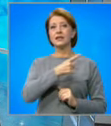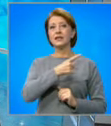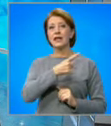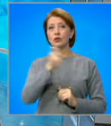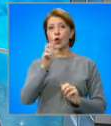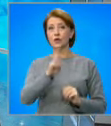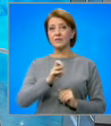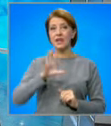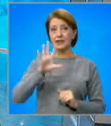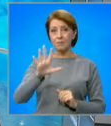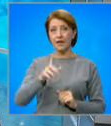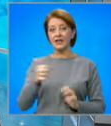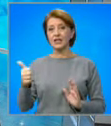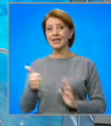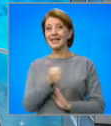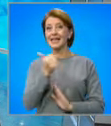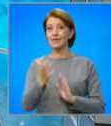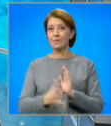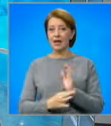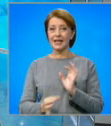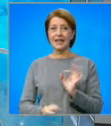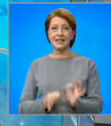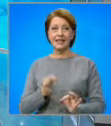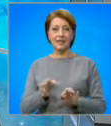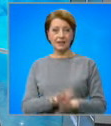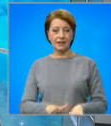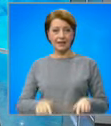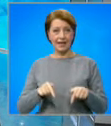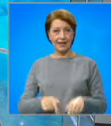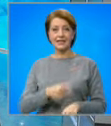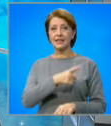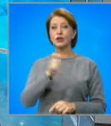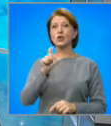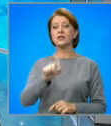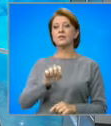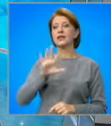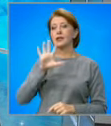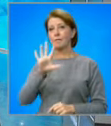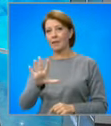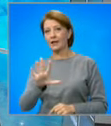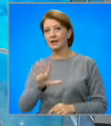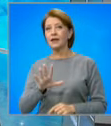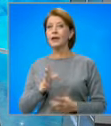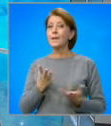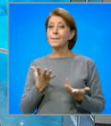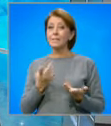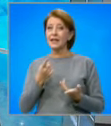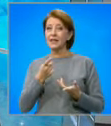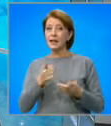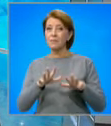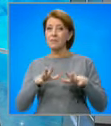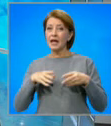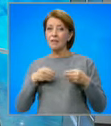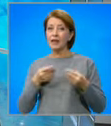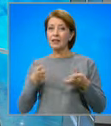на 16 марта. Заразените деца днес са 175. По-уязвими ли са децата към